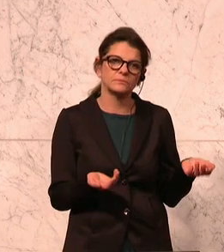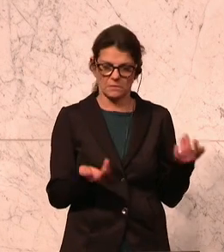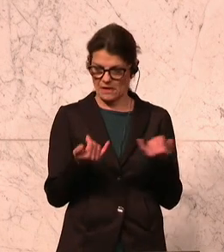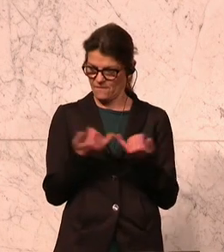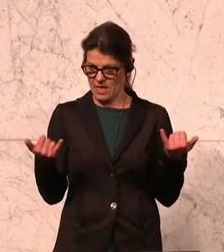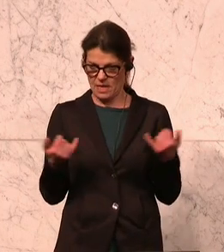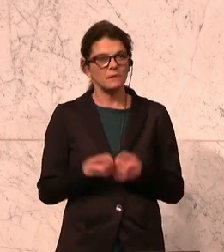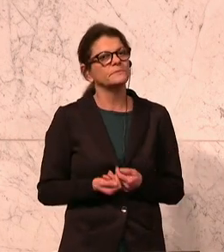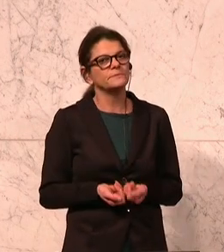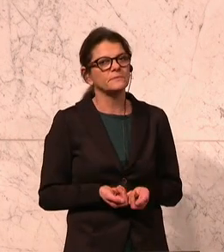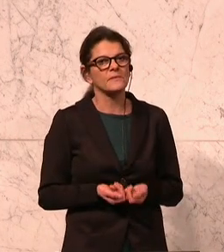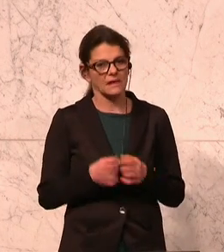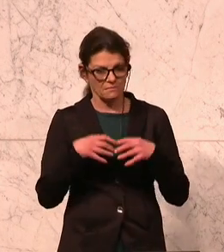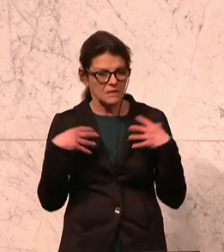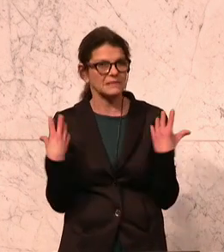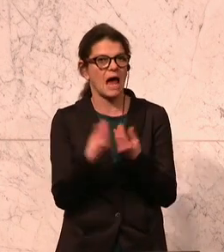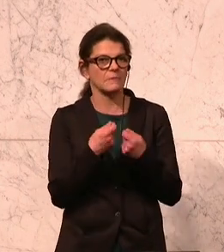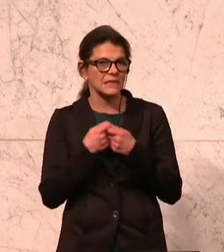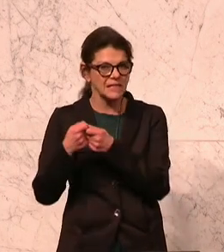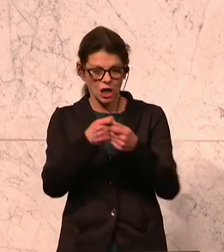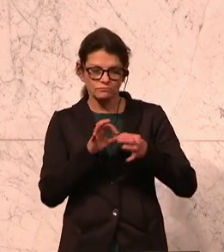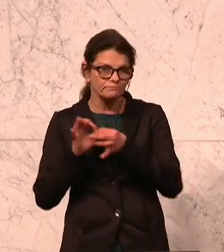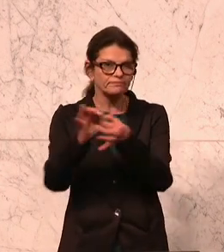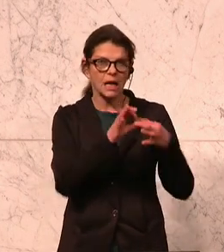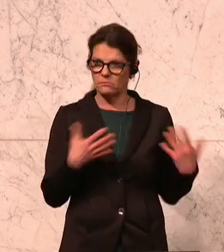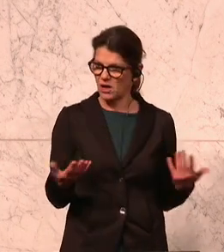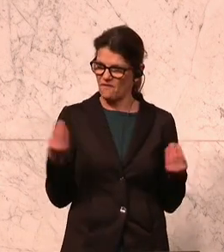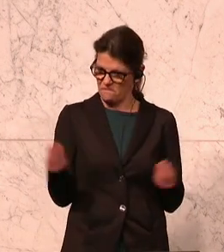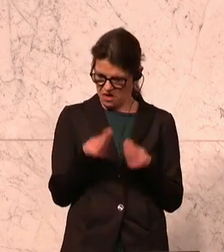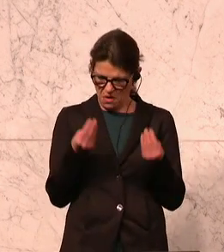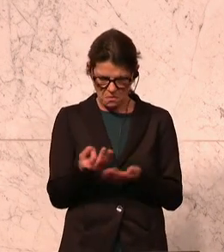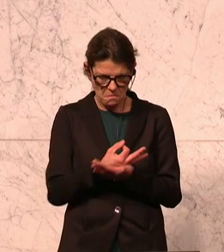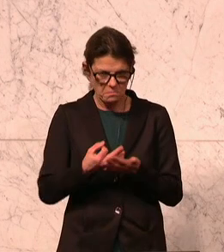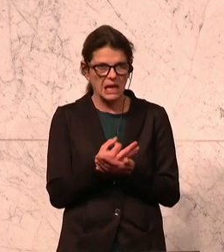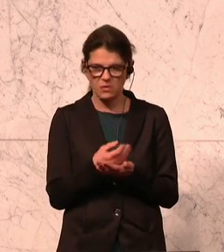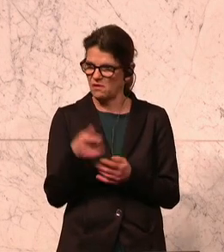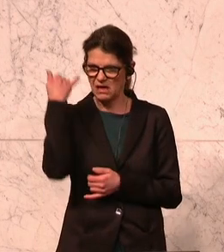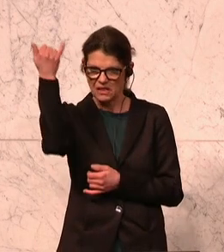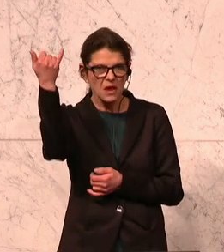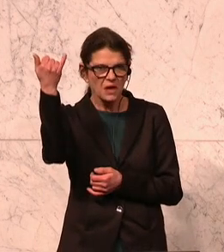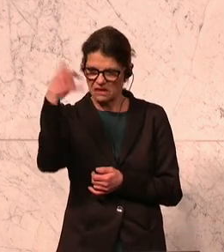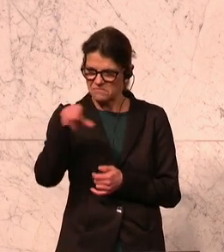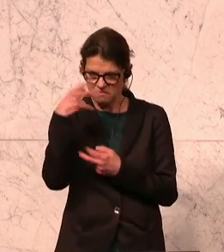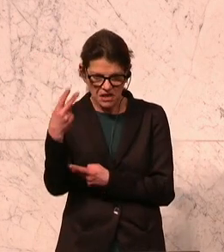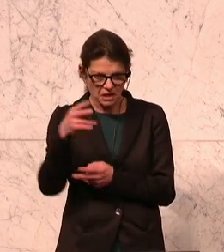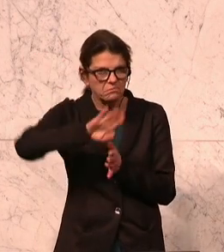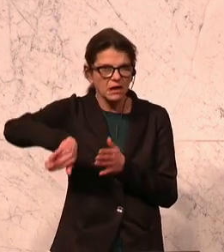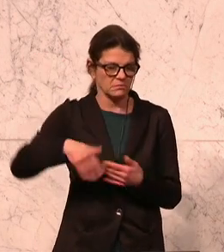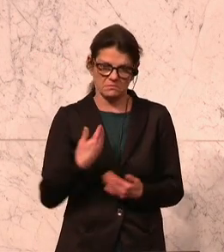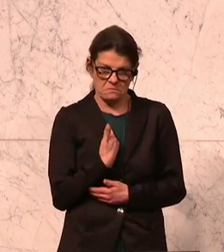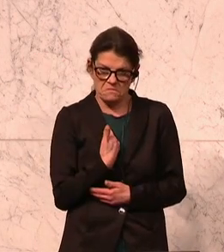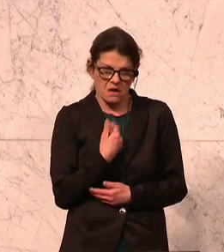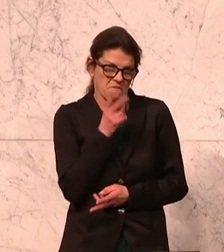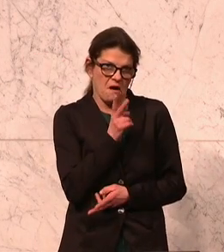gesamten gesellschaftlichen Zusammenhang. Und warum ausgerechnet da die Ideologie keine Rolle spielen sollte, ist mir